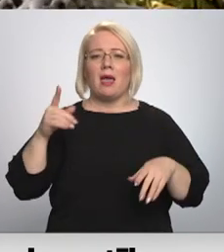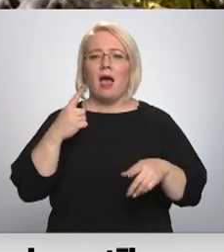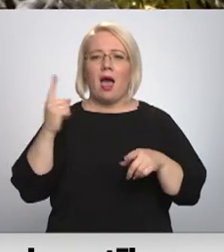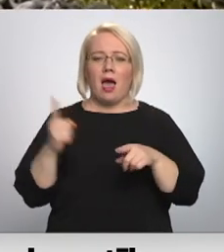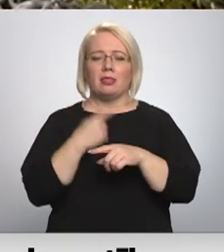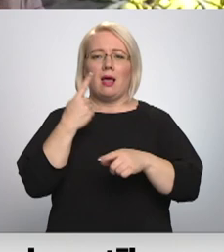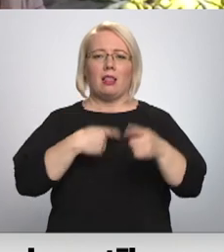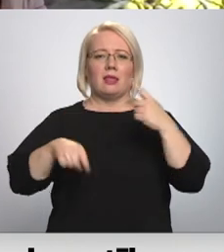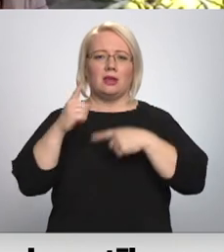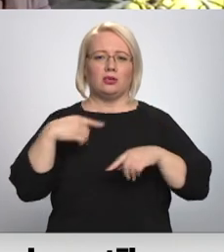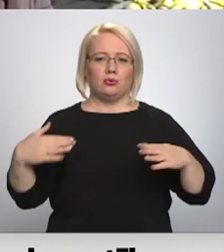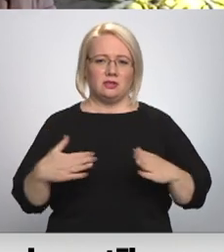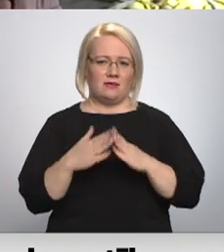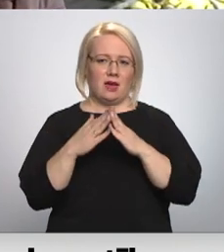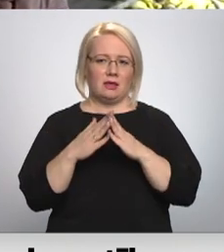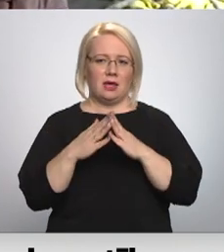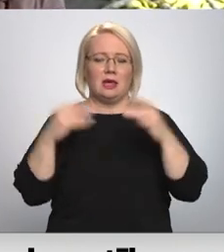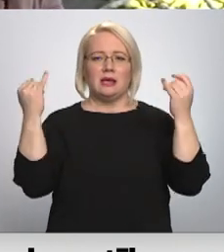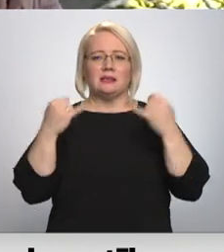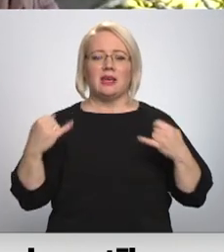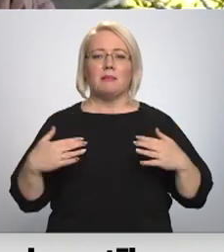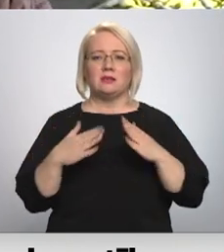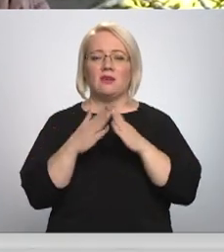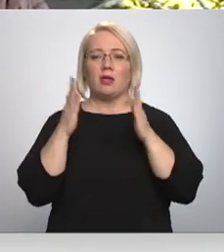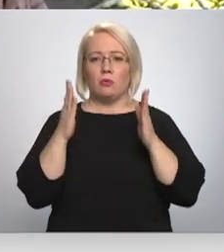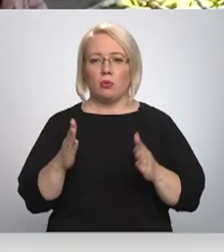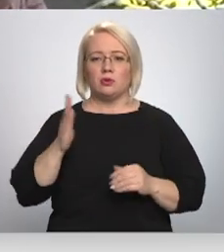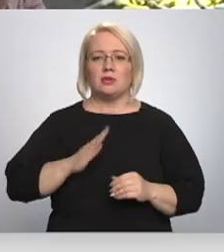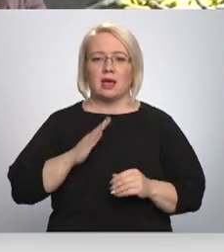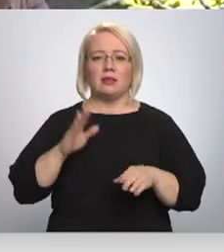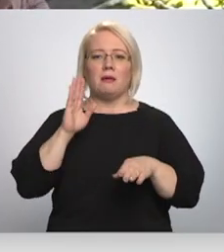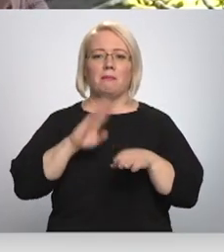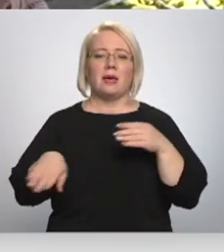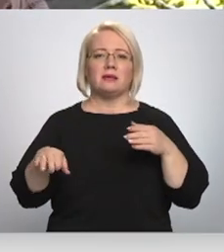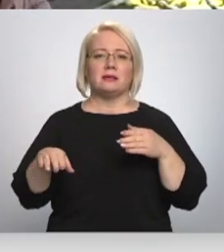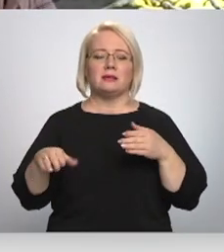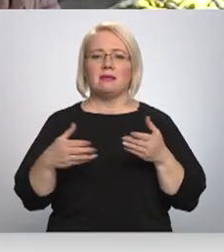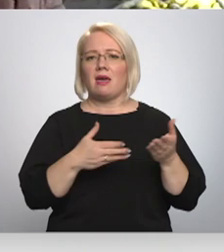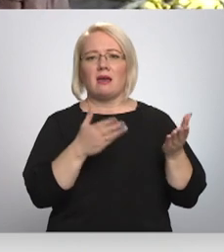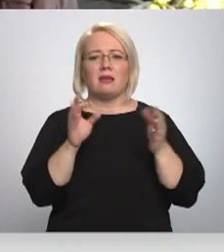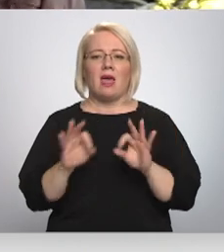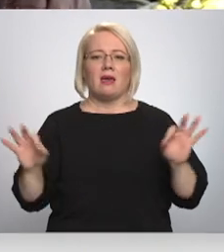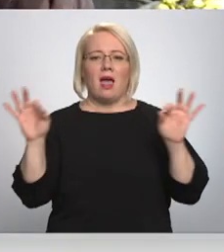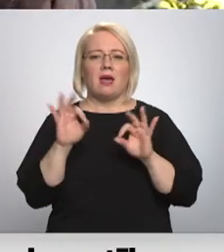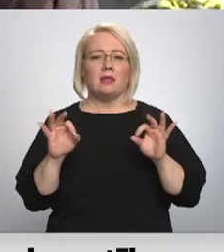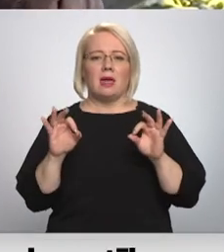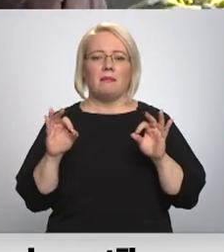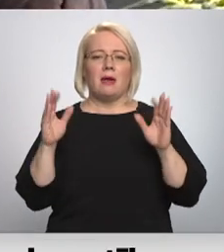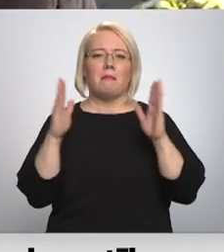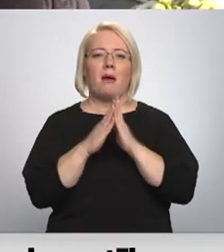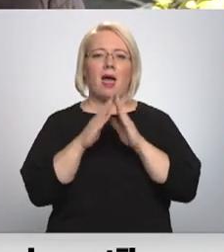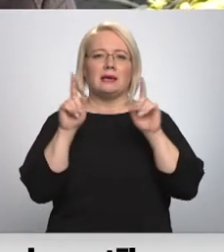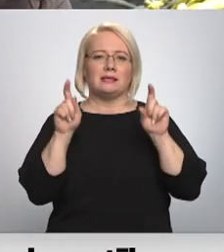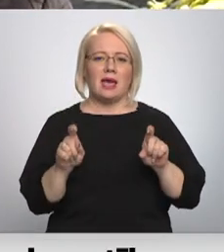svētki. Ziemassvētki tiks sagaidīti bez nekādiem mājasēdēm,